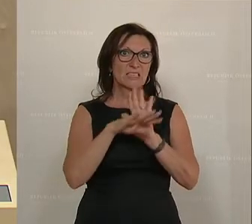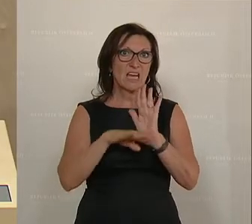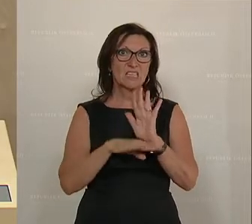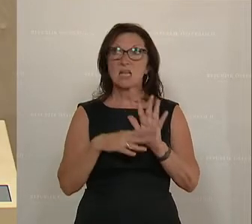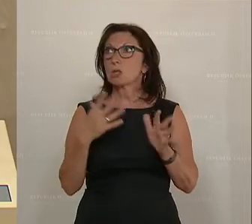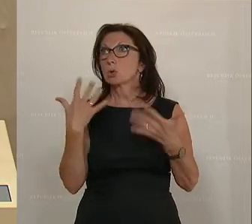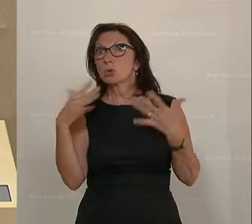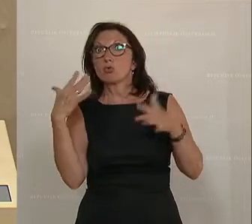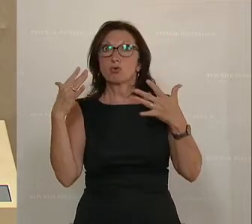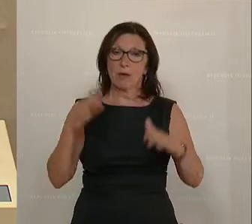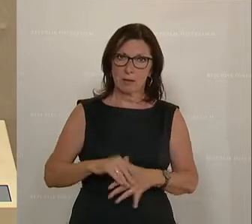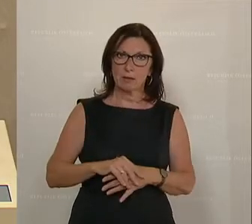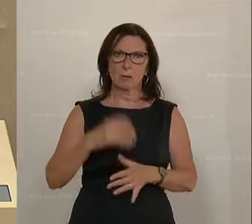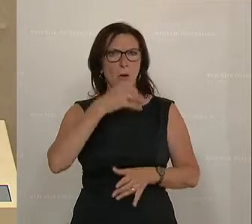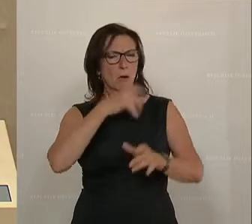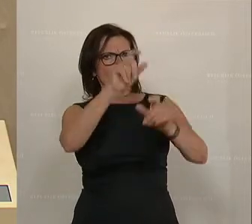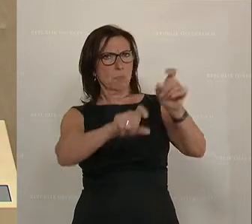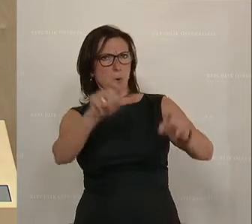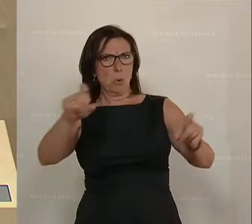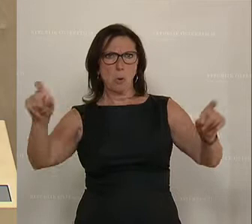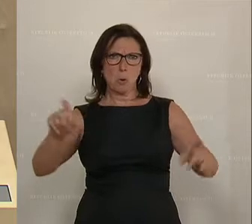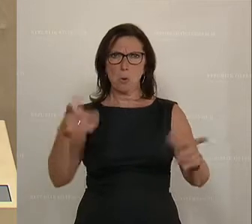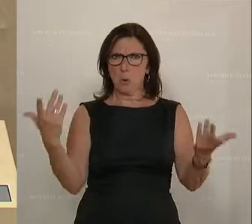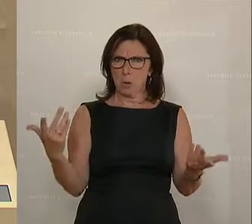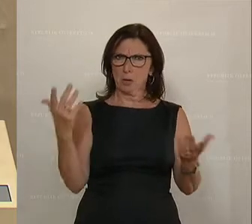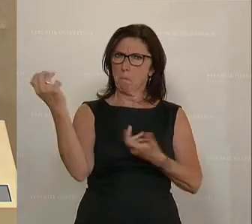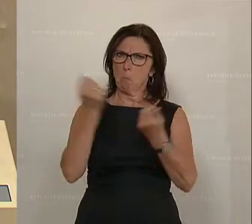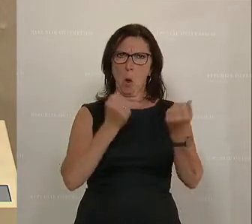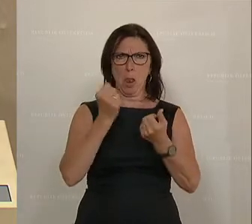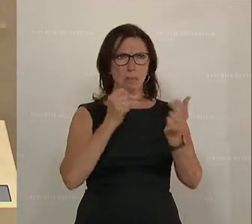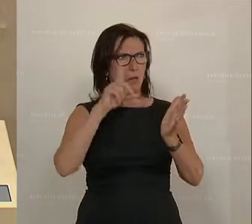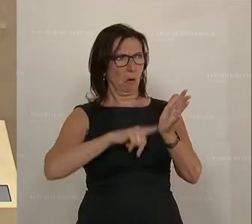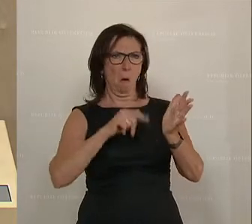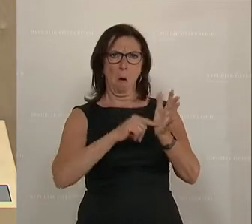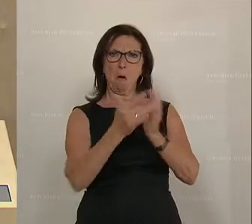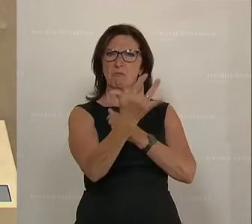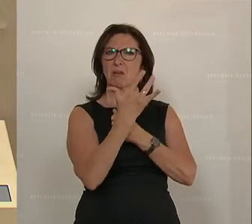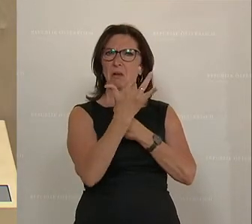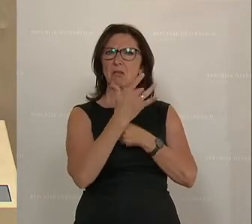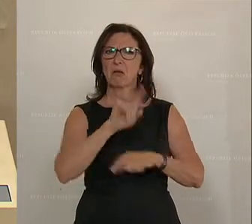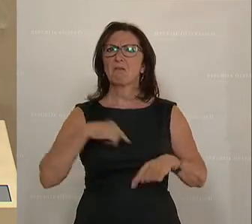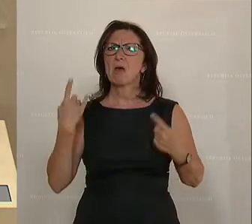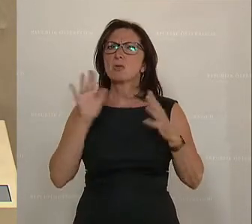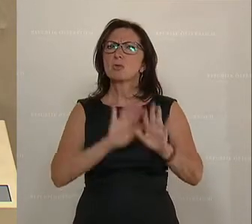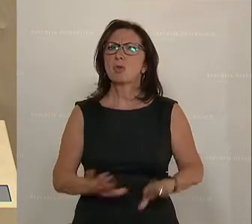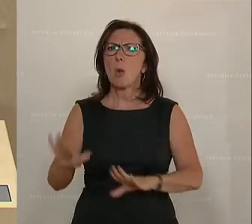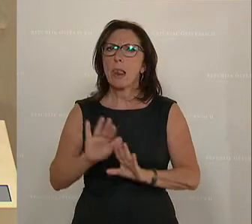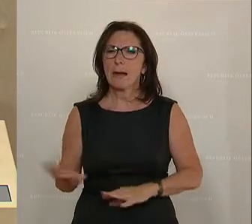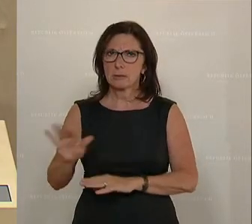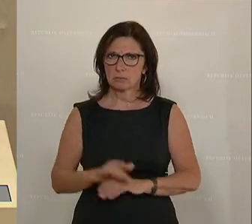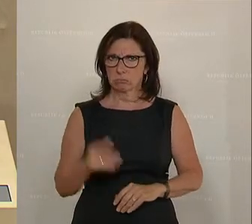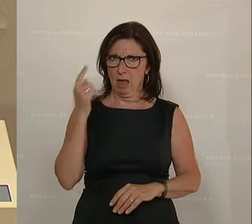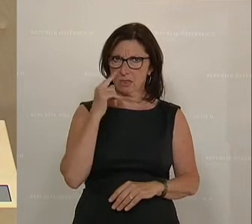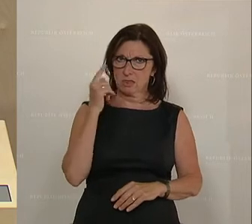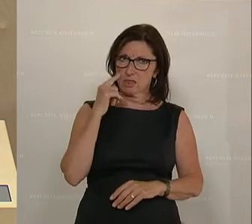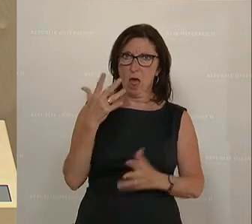Reise bringen. Die Bürgerinnen und Bürger teilen uns oft das Politik mit, dass wir nicht schnell genug handeln. Die Neos hätten überhaupt